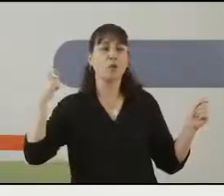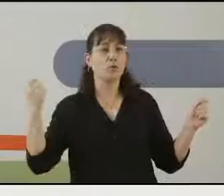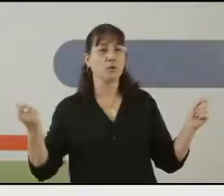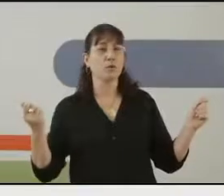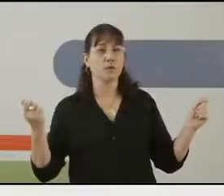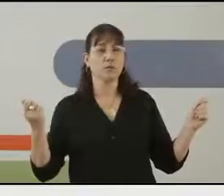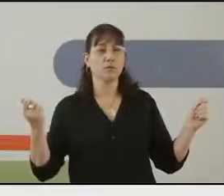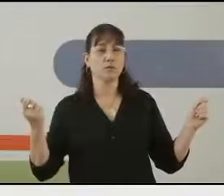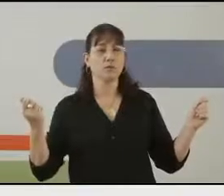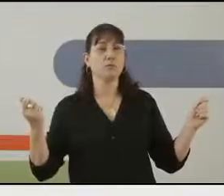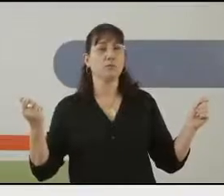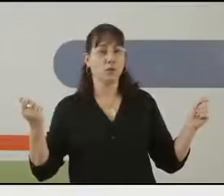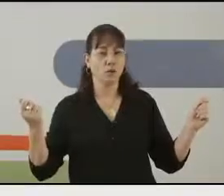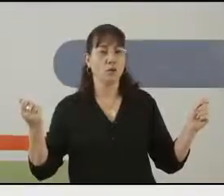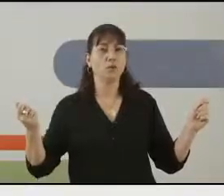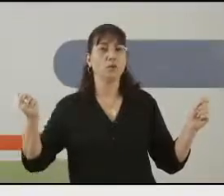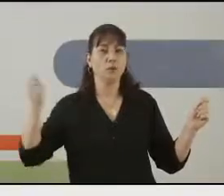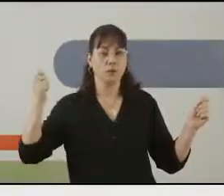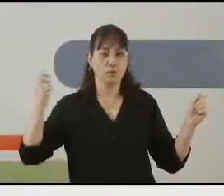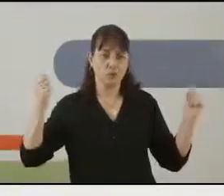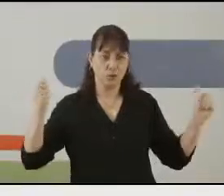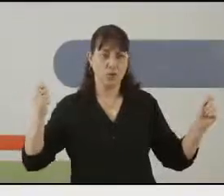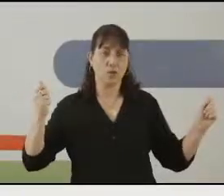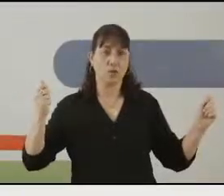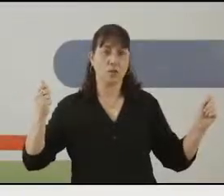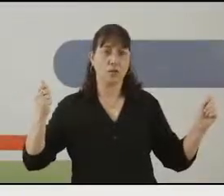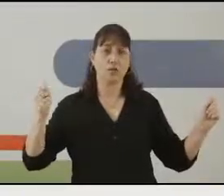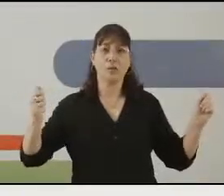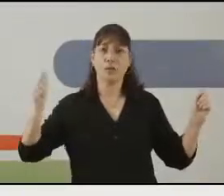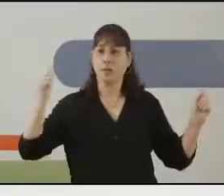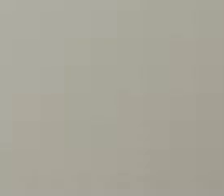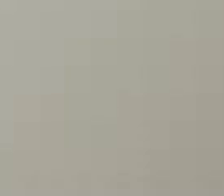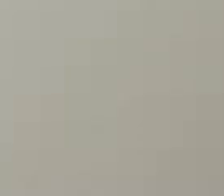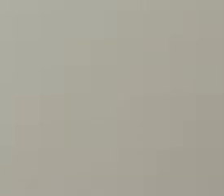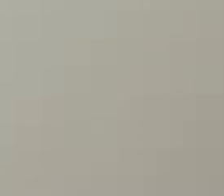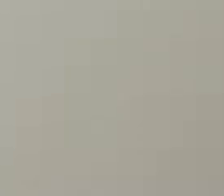כמה יישארו לי ב... נכון, תשעה,